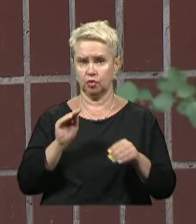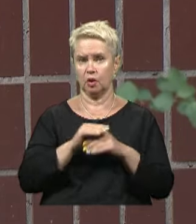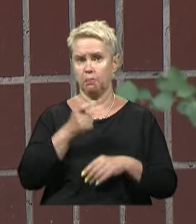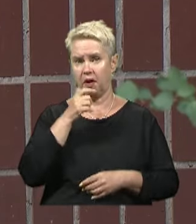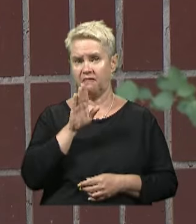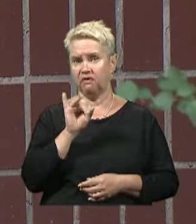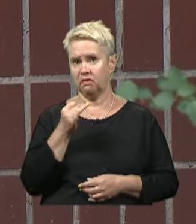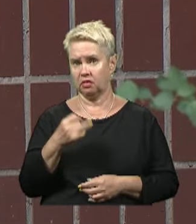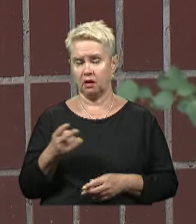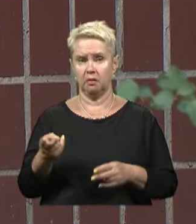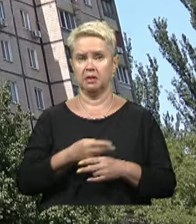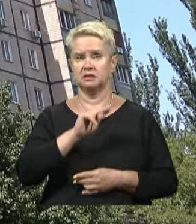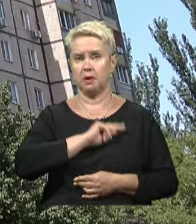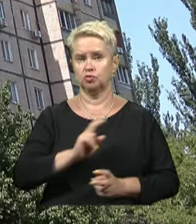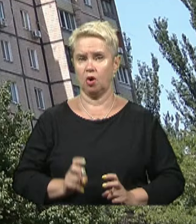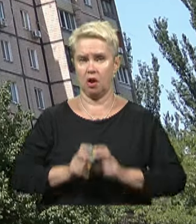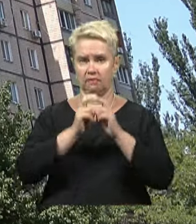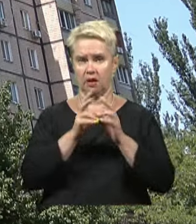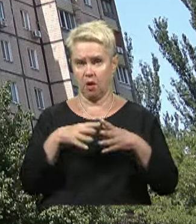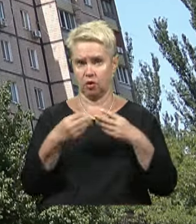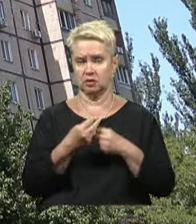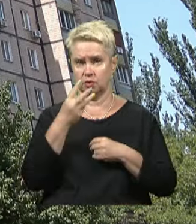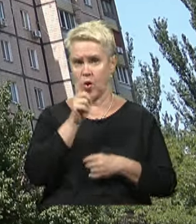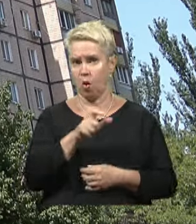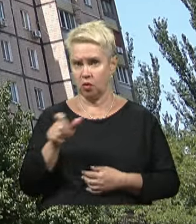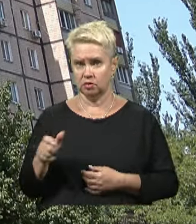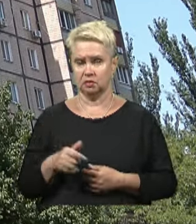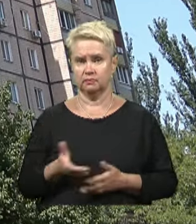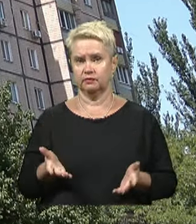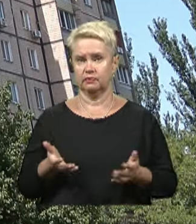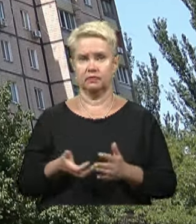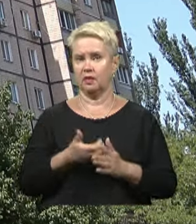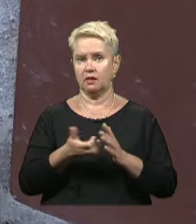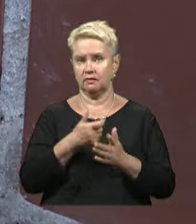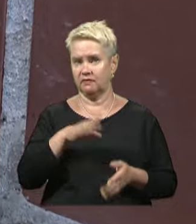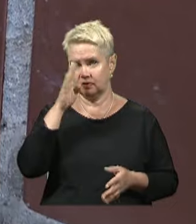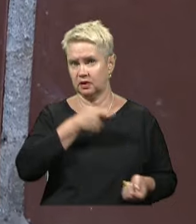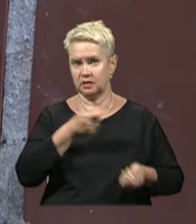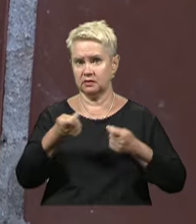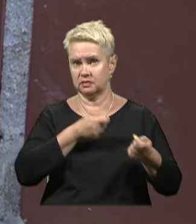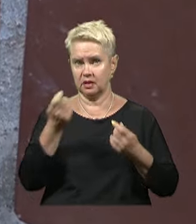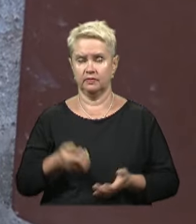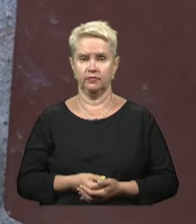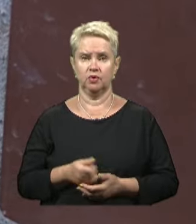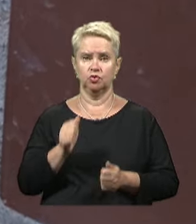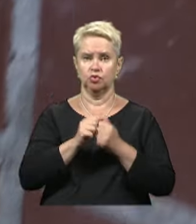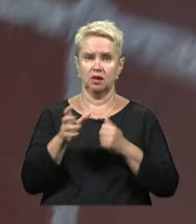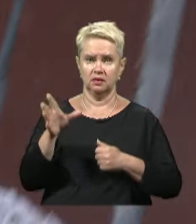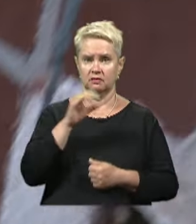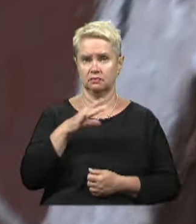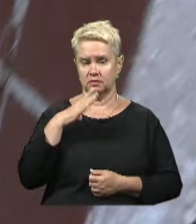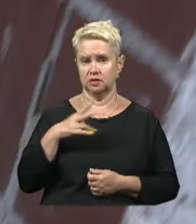пан Віталій, але ж без працюючого ліфта для родини з трьох осіб. Вдосталь не натягаєш. Частіше за усе приходиться